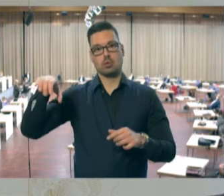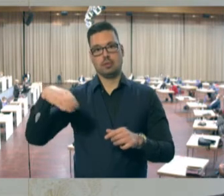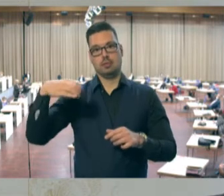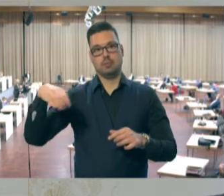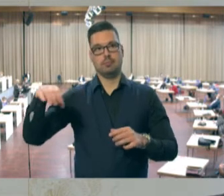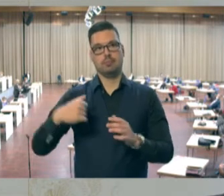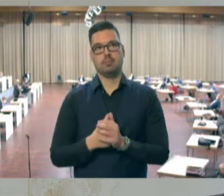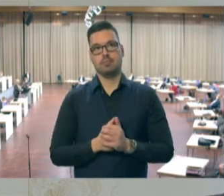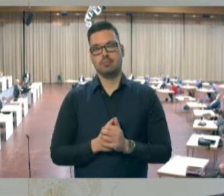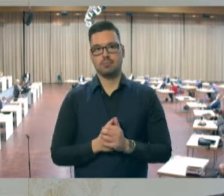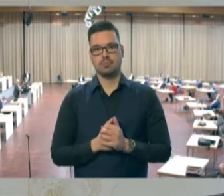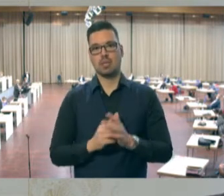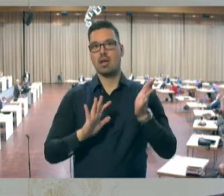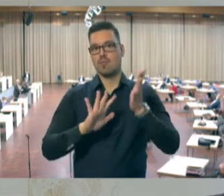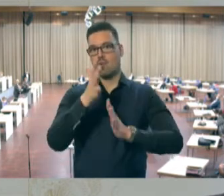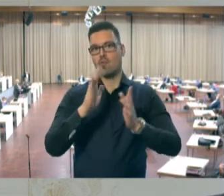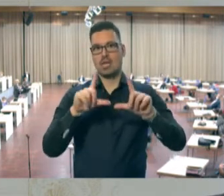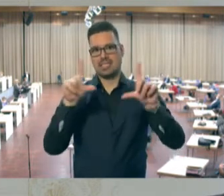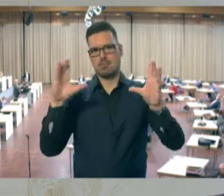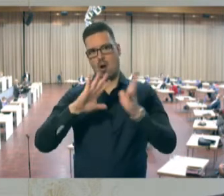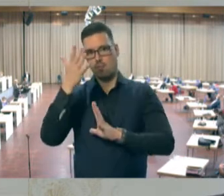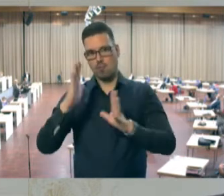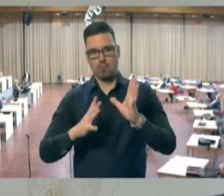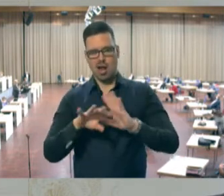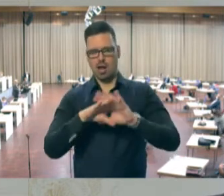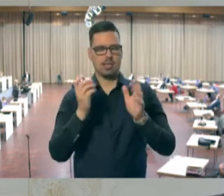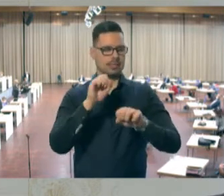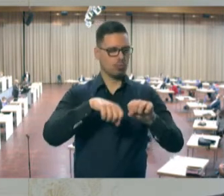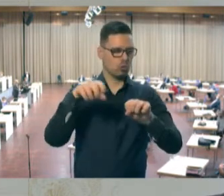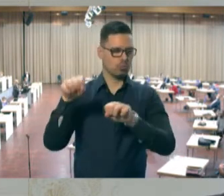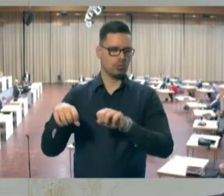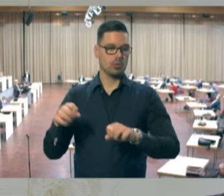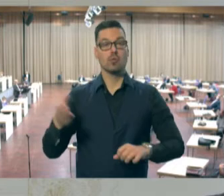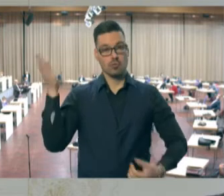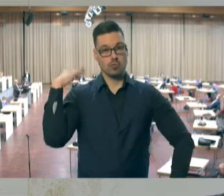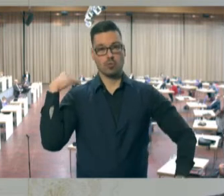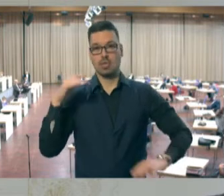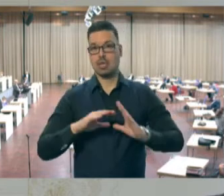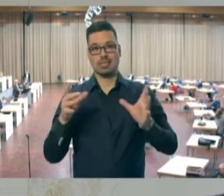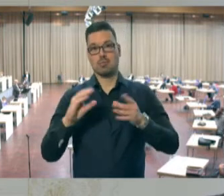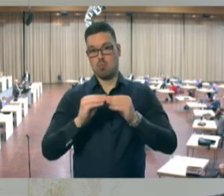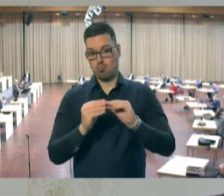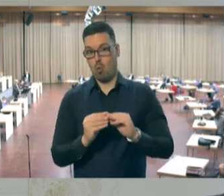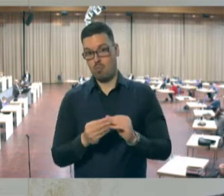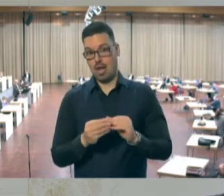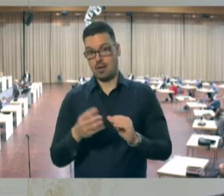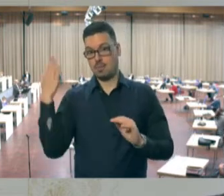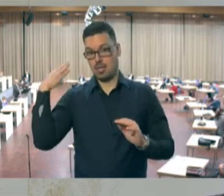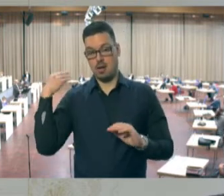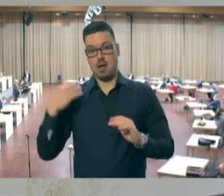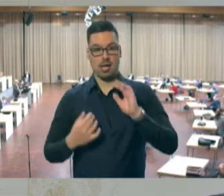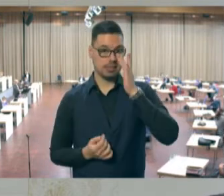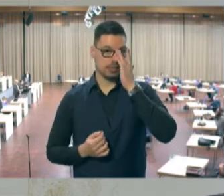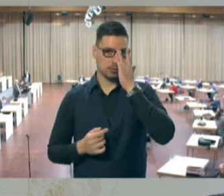hier ist halt so eine Feuersbrunst geschildert, und das war ja früher ein riesiges Problem, und vielleicht wissen Sie das auch,